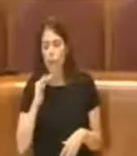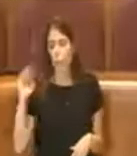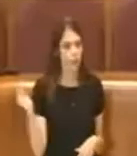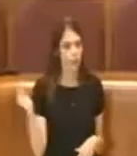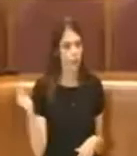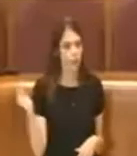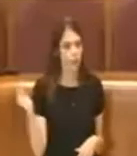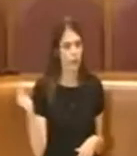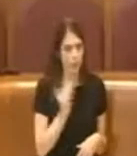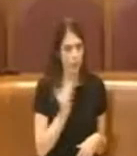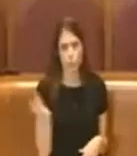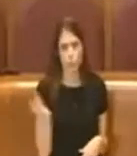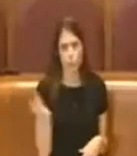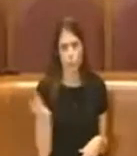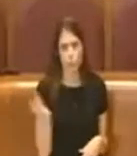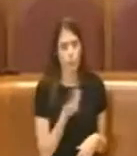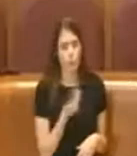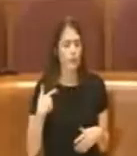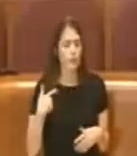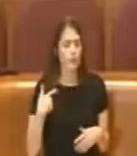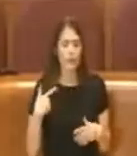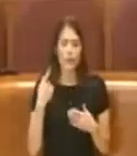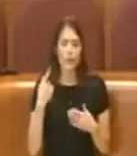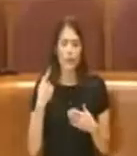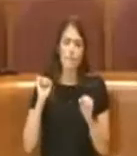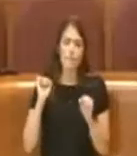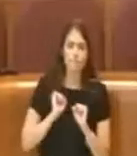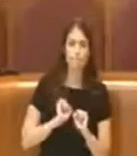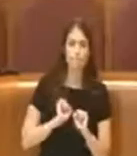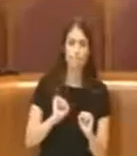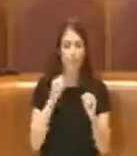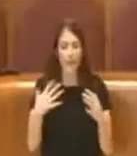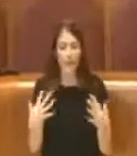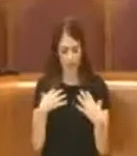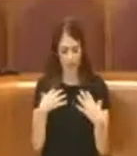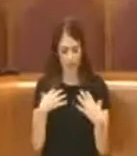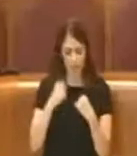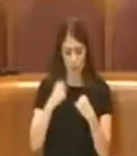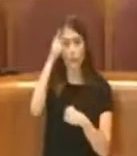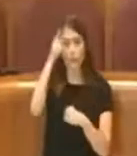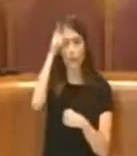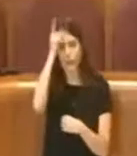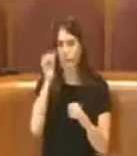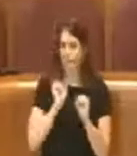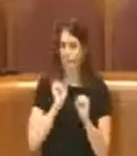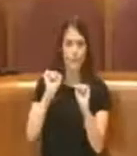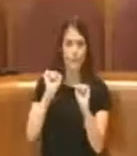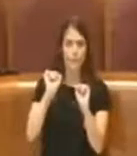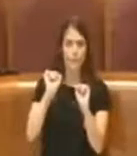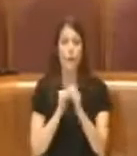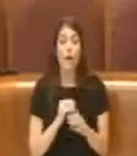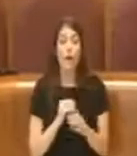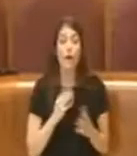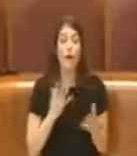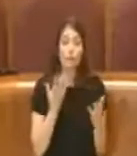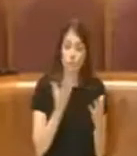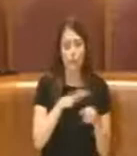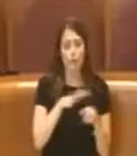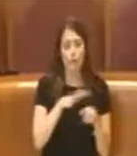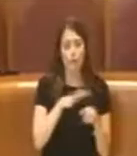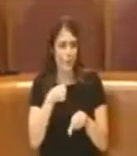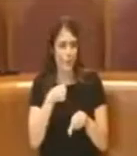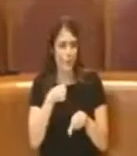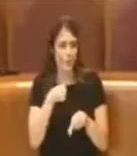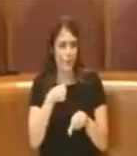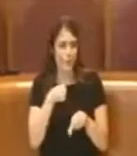tutti quanti si sono opposti all'invasione tedesca e io penso che molte famiglie come le